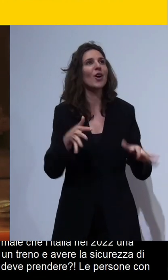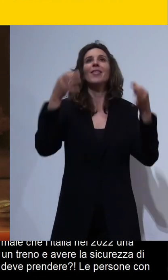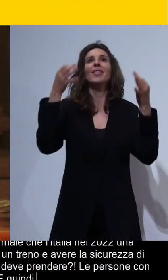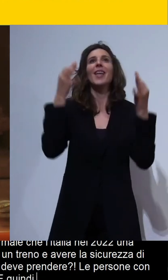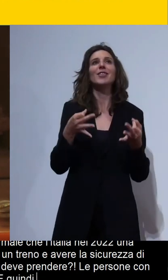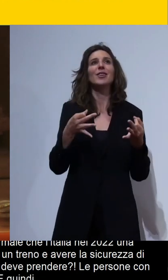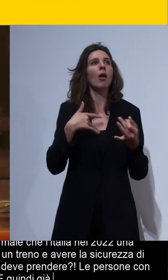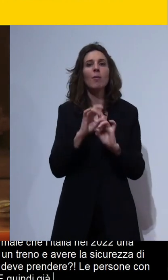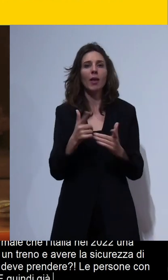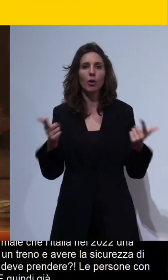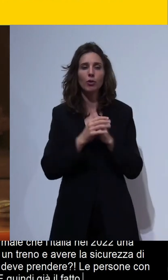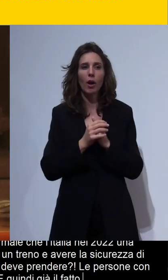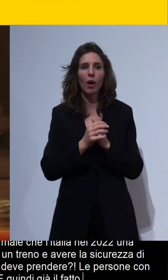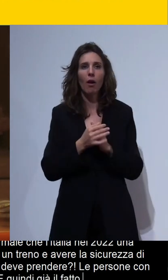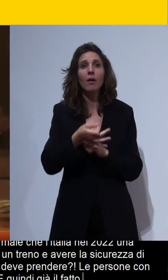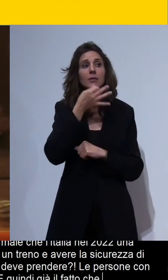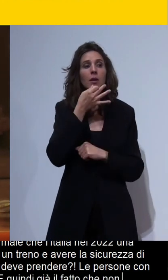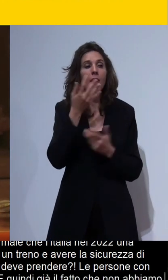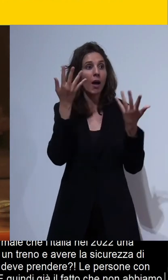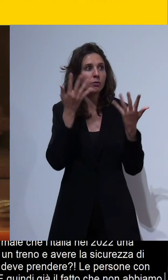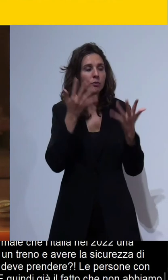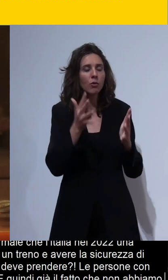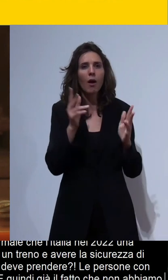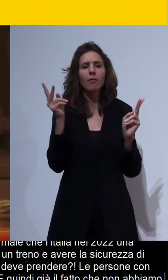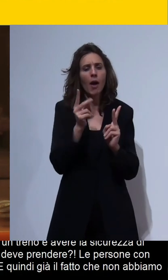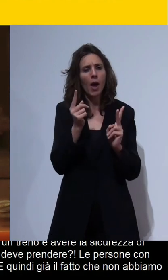il fatto che non abbiamo risolto